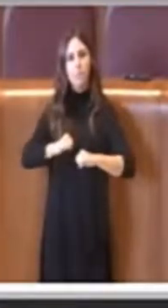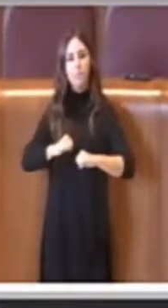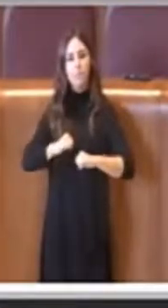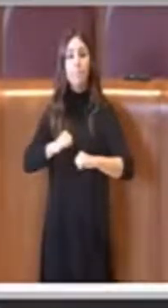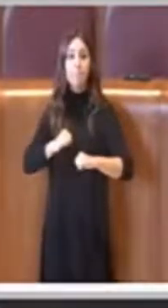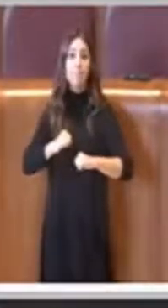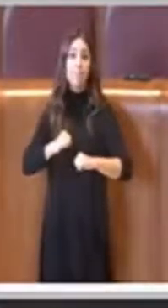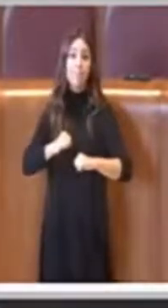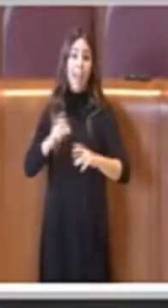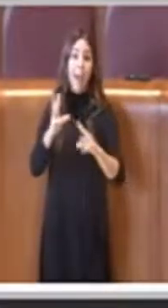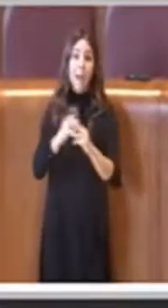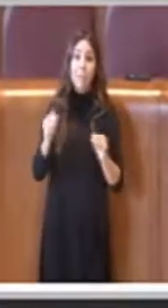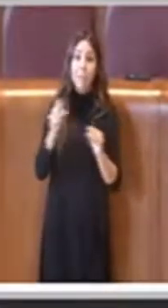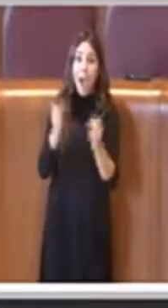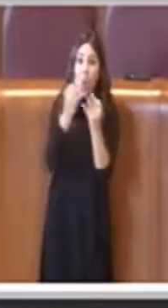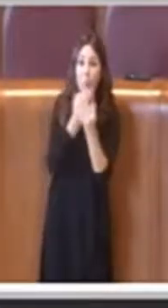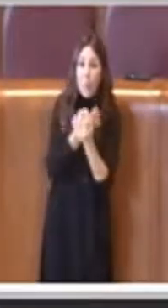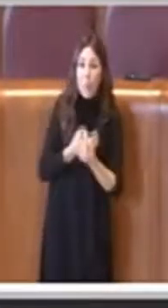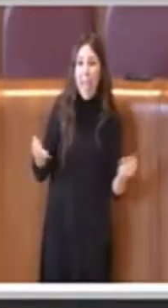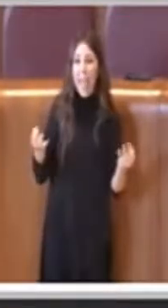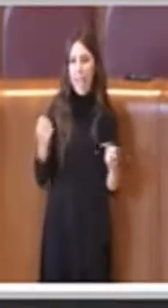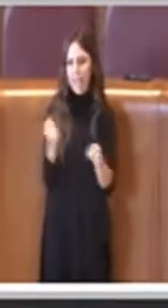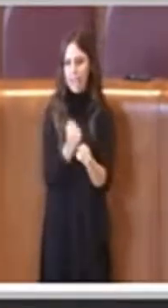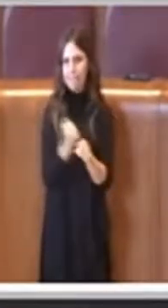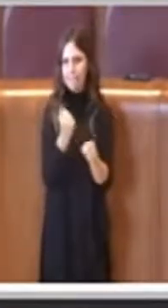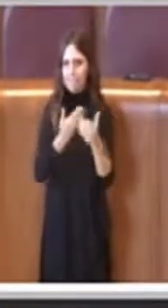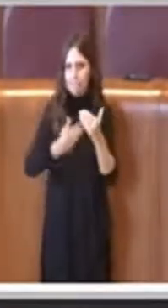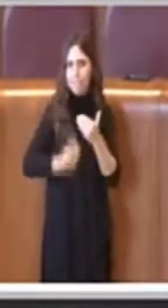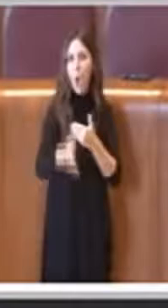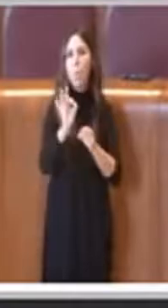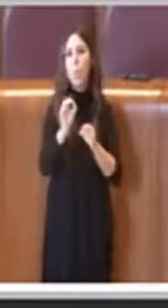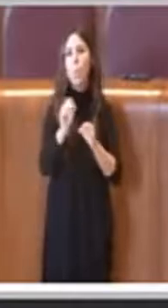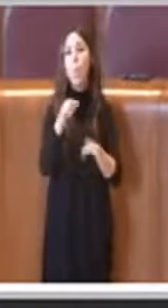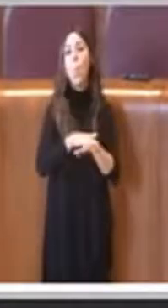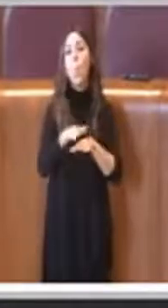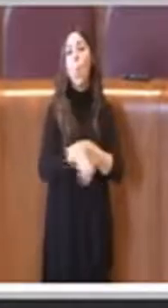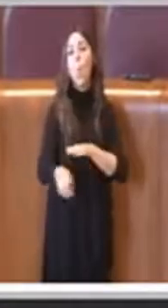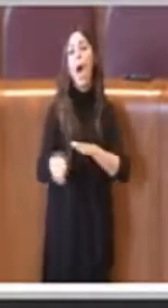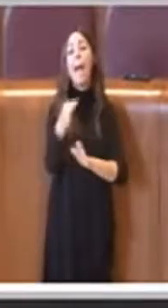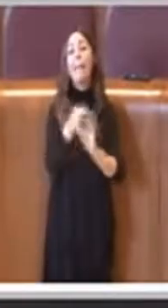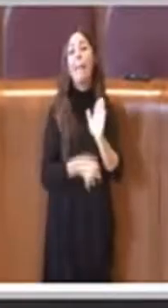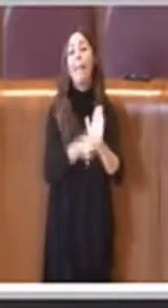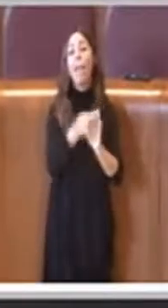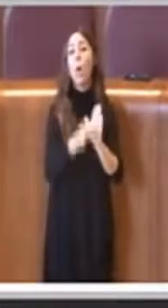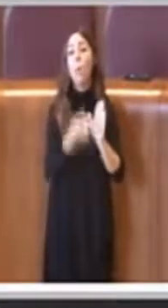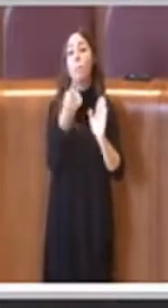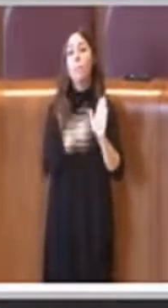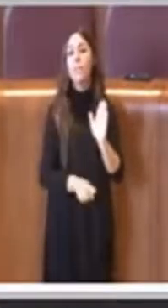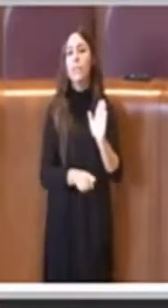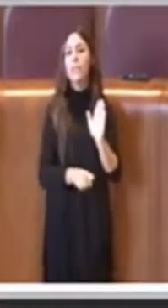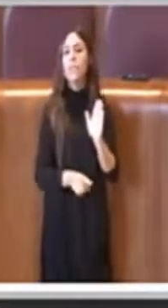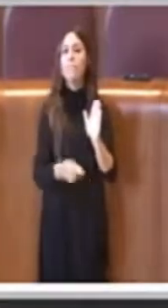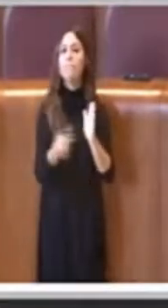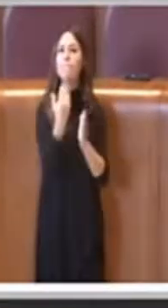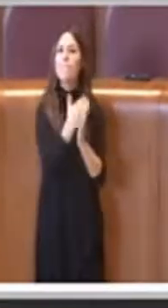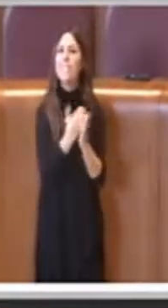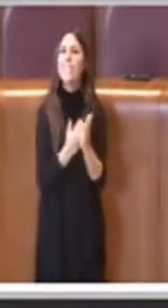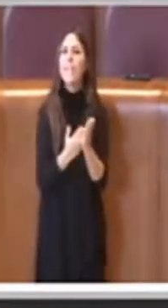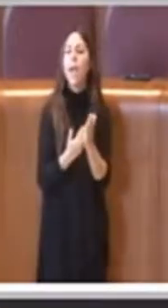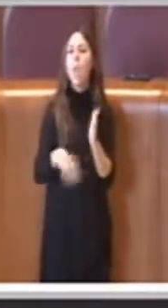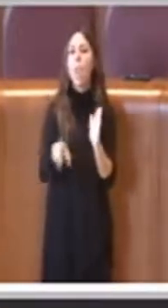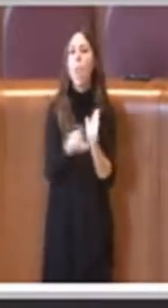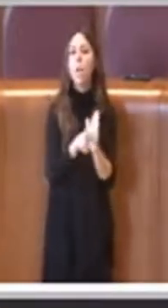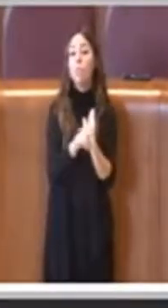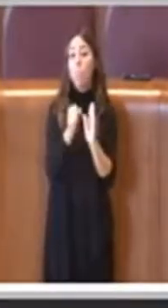fatto benissimo a procedere speditamente con questo regolamento. Ricordiamo che è disegno di legge che poteva essere cambiato